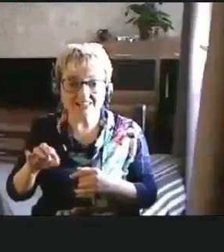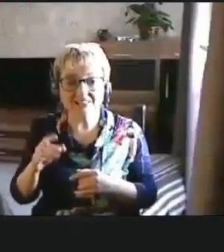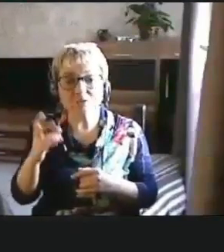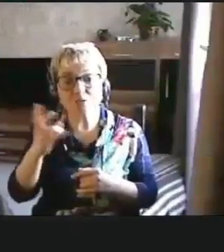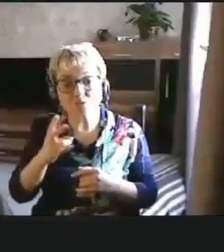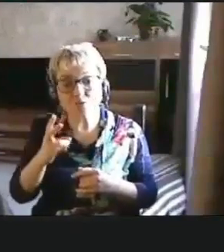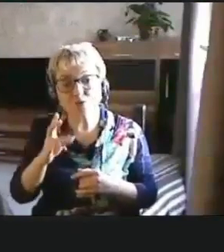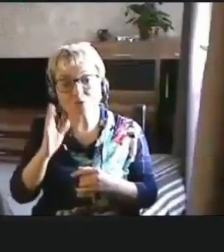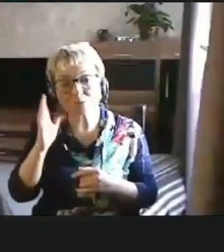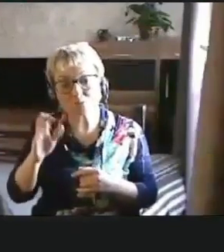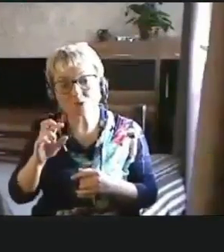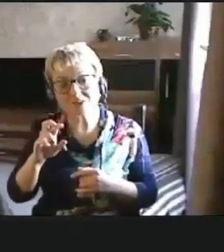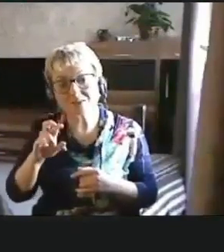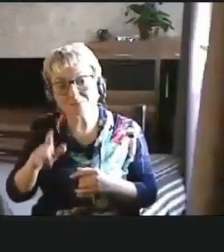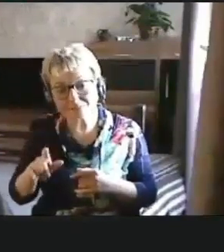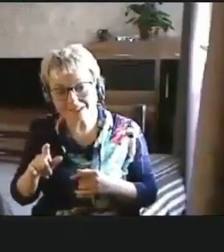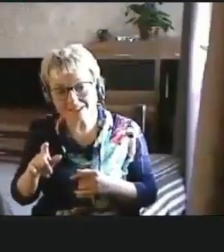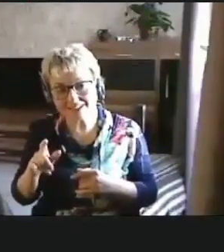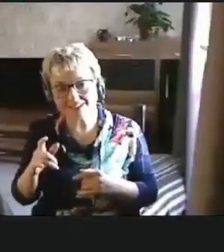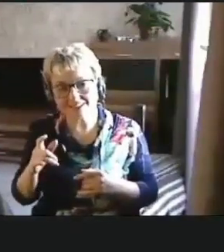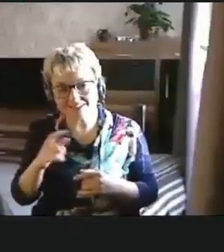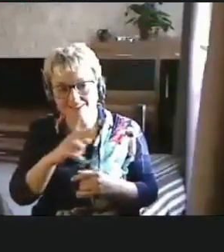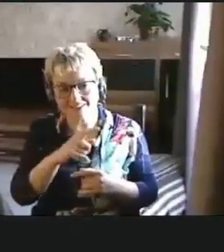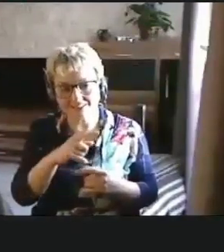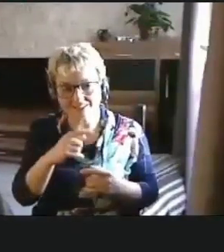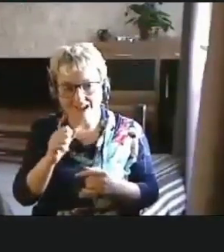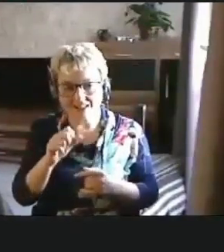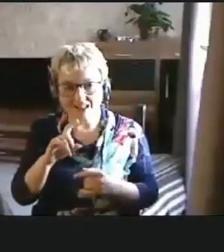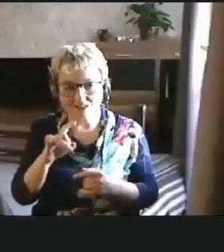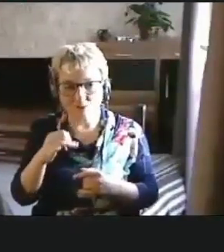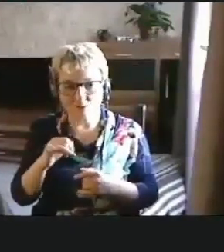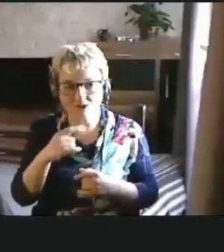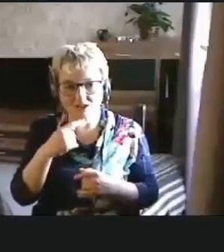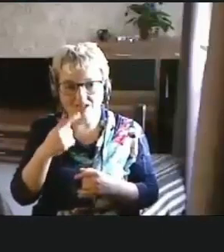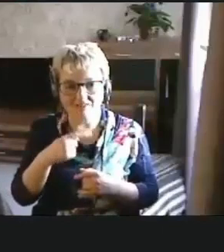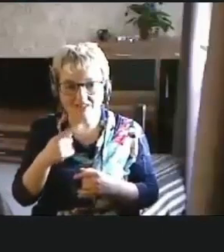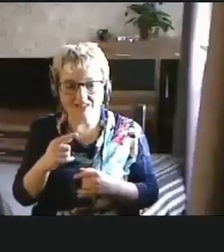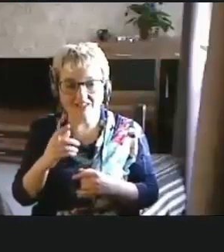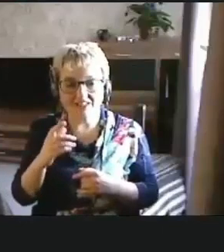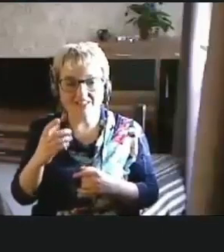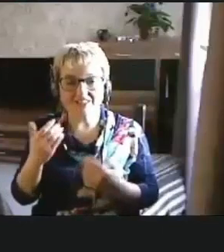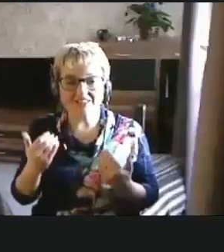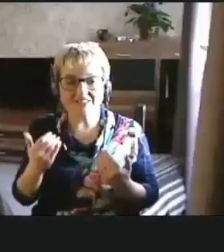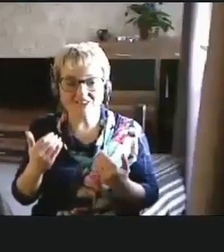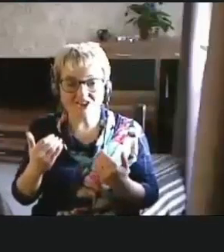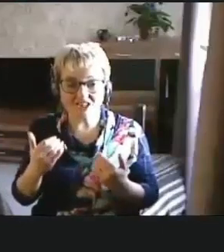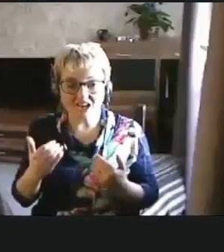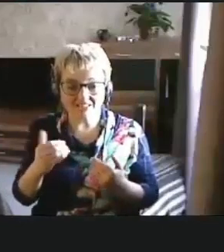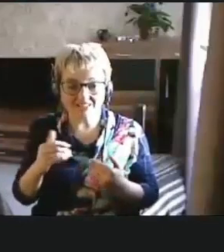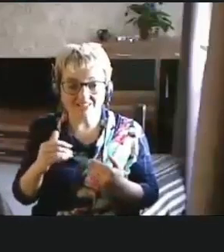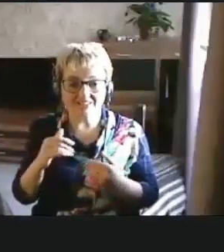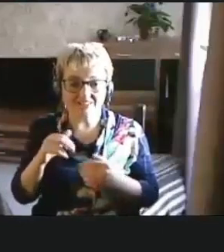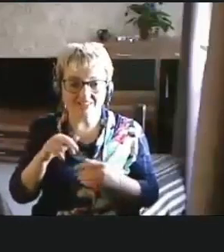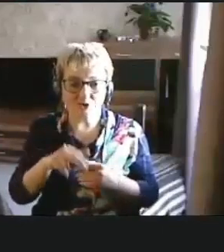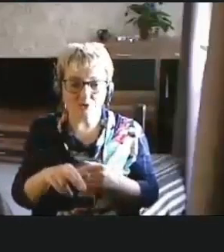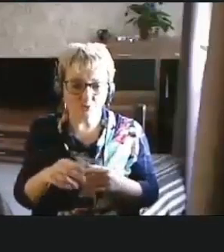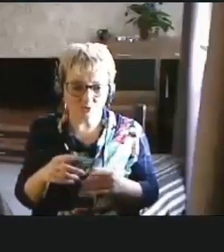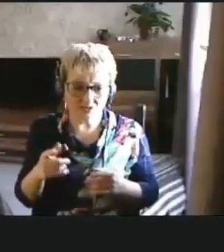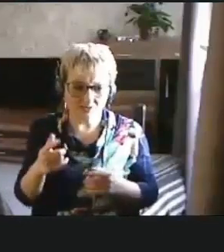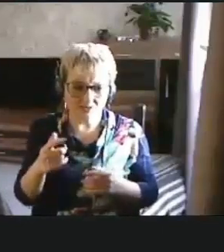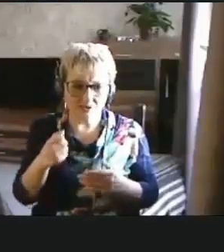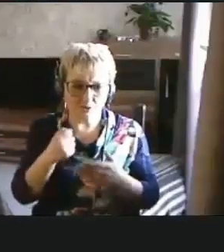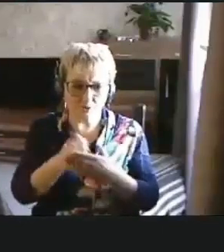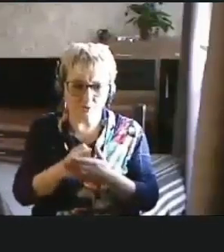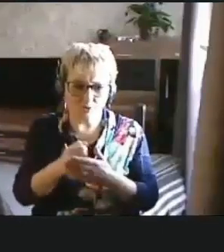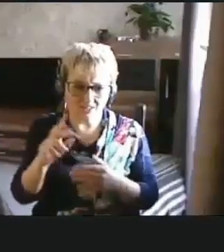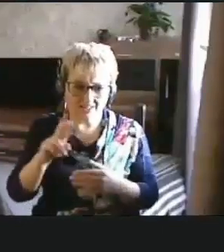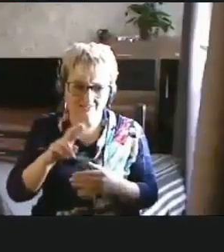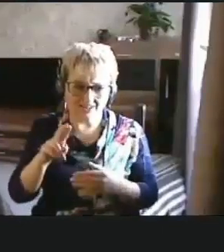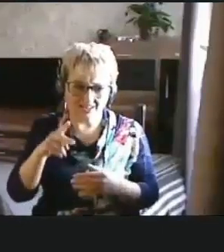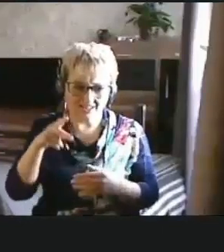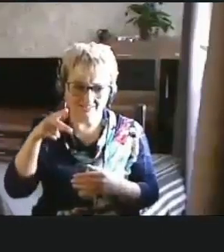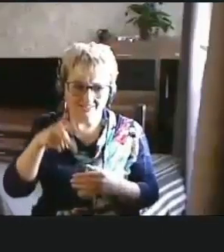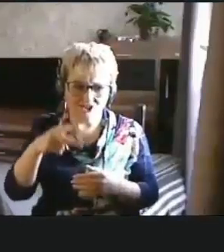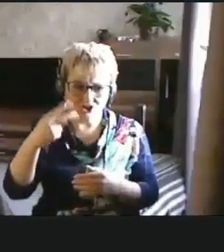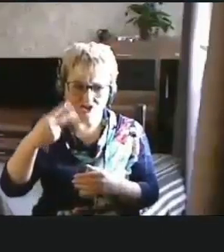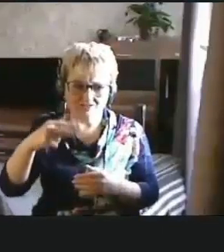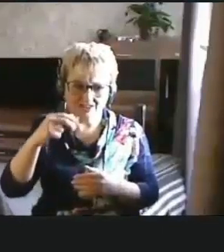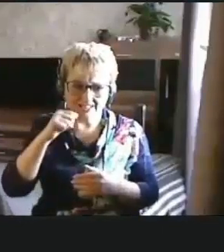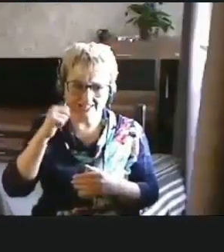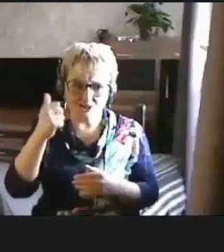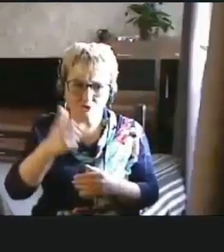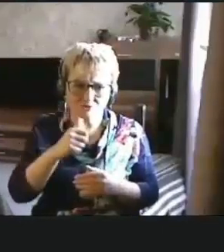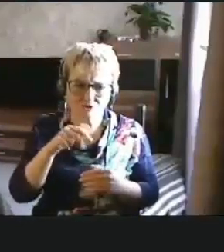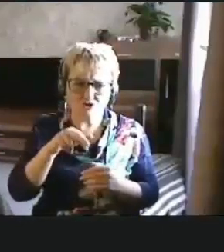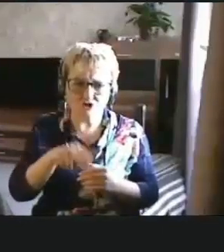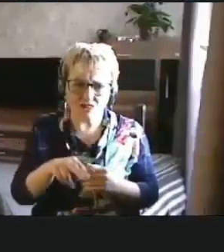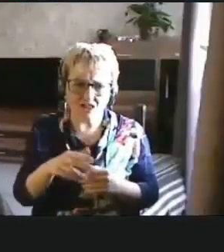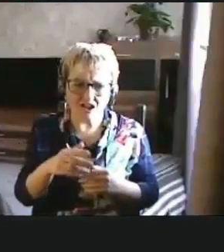ссылаться. Нужно будет бы. Кстати, сейчас идет довольно, ну, по крайней мере, до января 2020 года